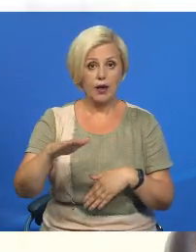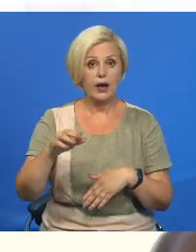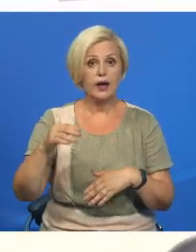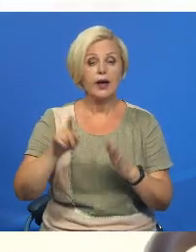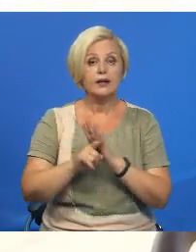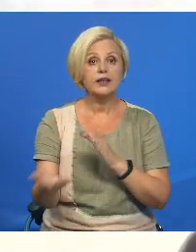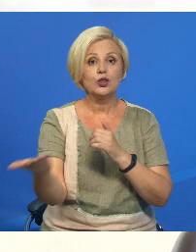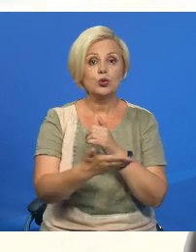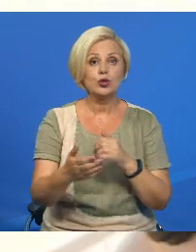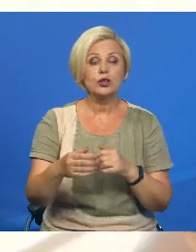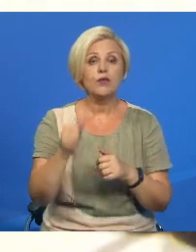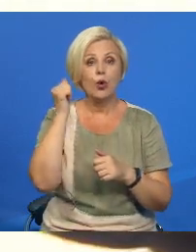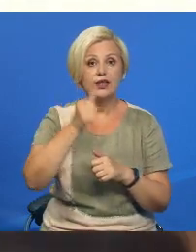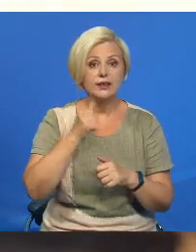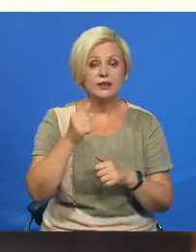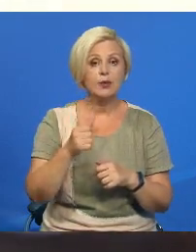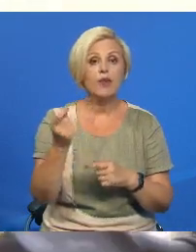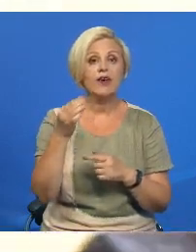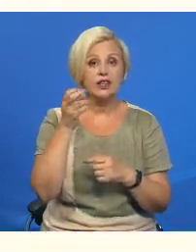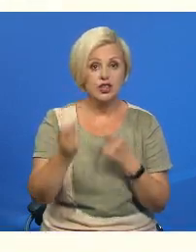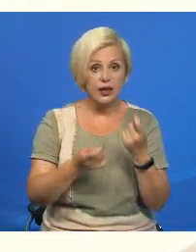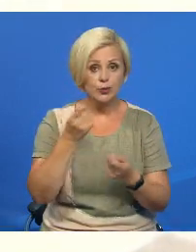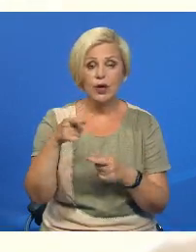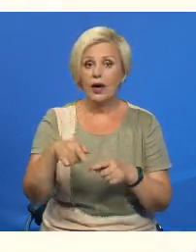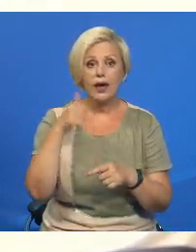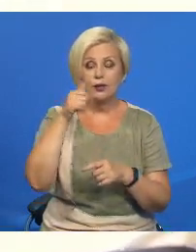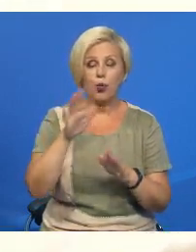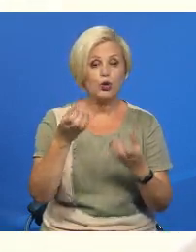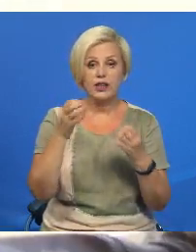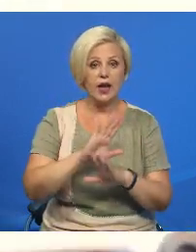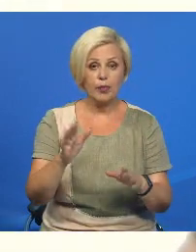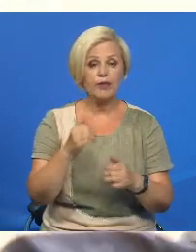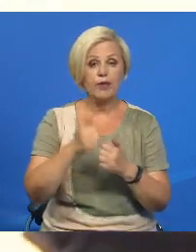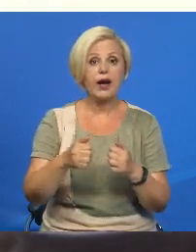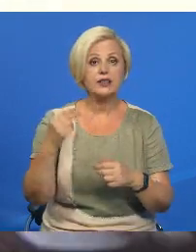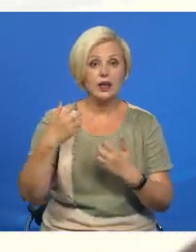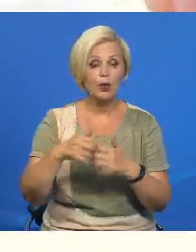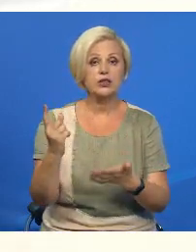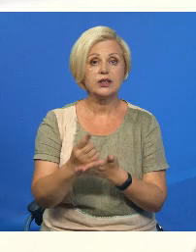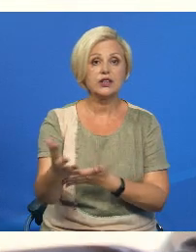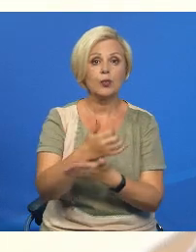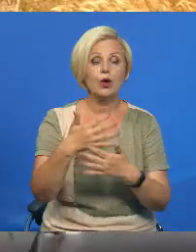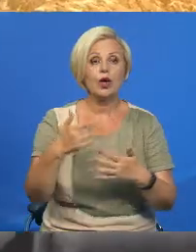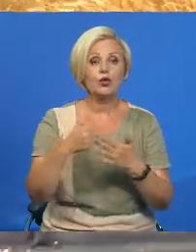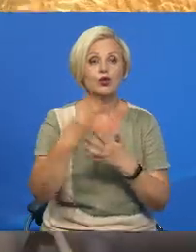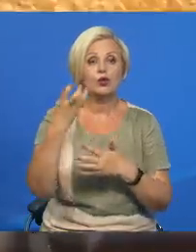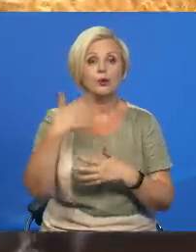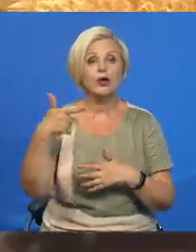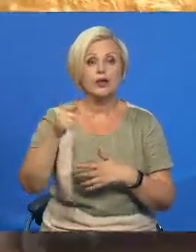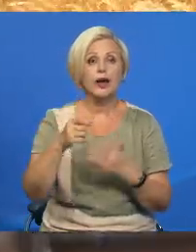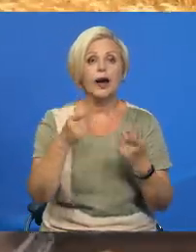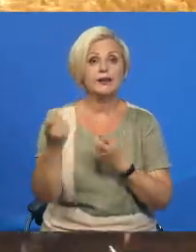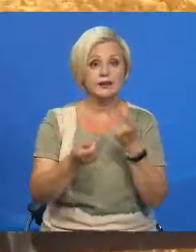началось жневое зимго и шменю. Разом с тем, этот сезон будет непростым. В среднем, каждая машина должна убрать до 350 гектаров